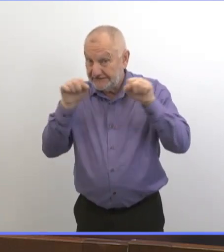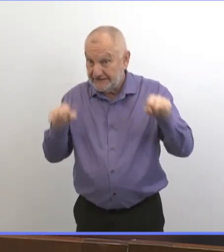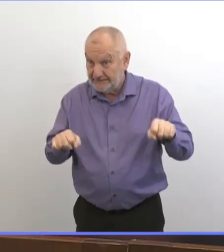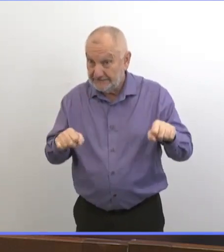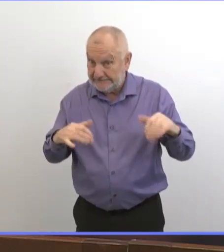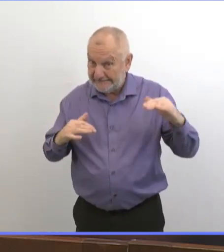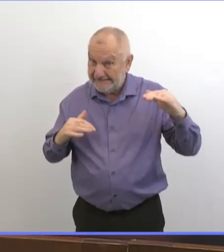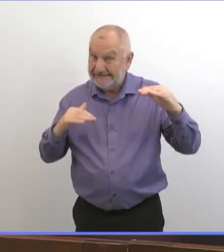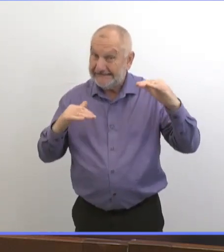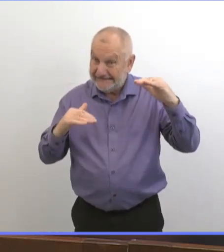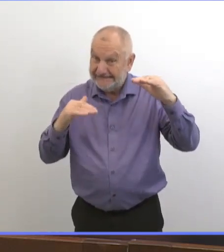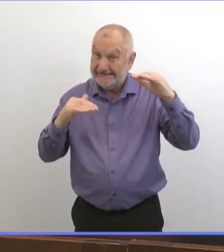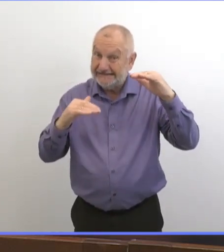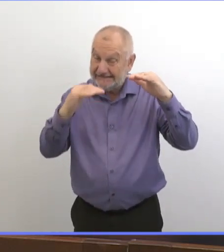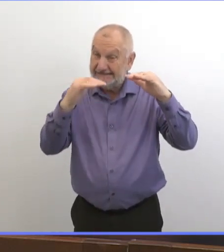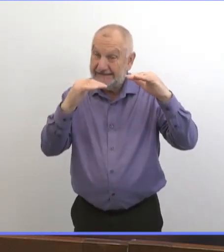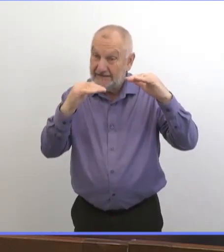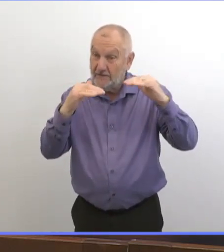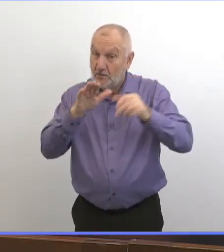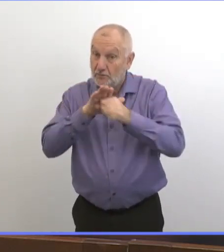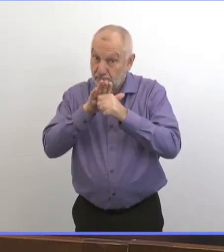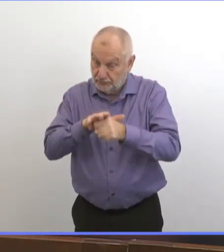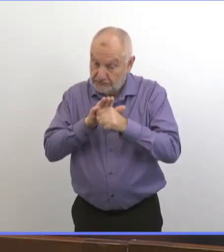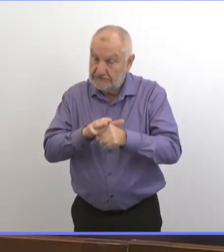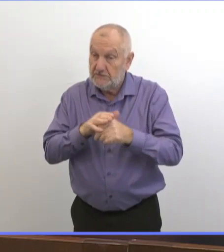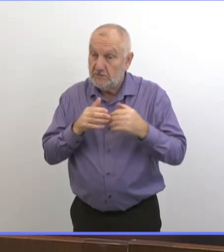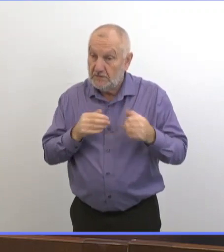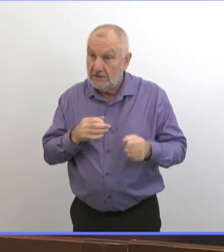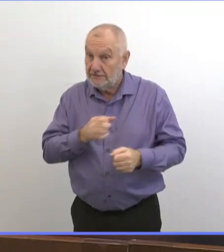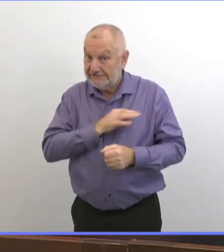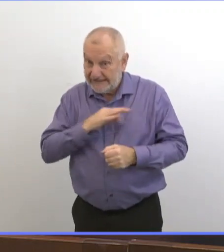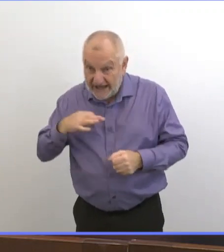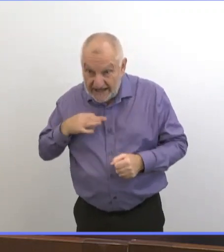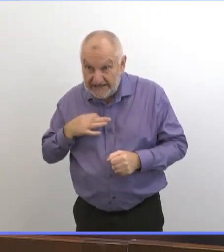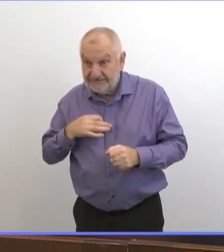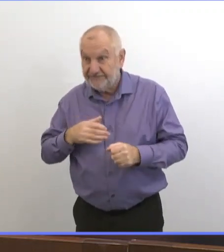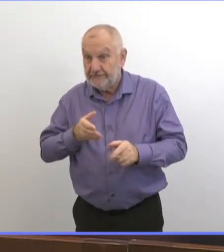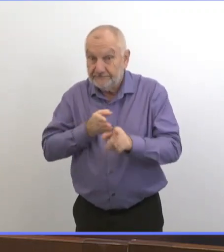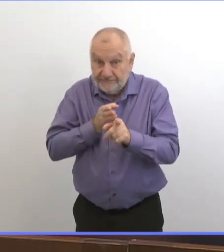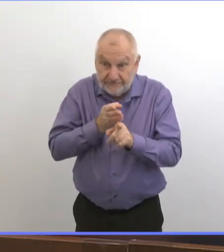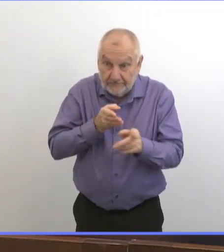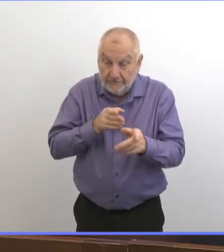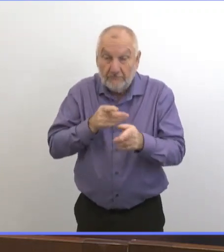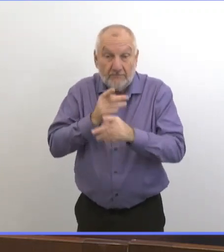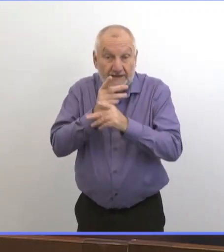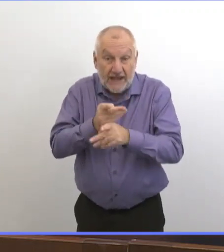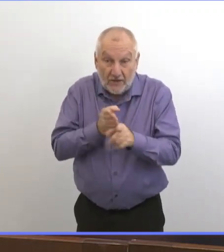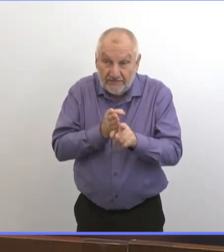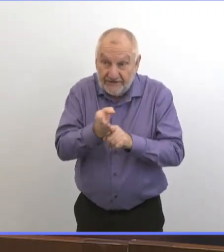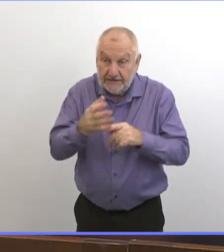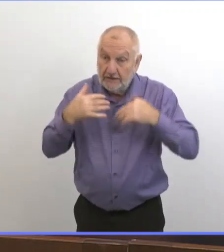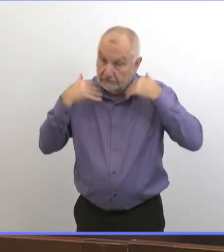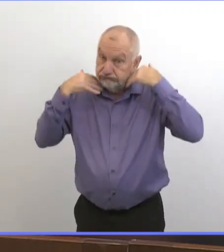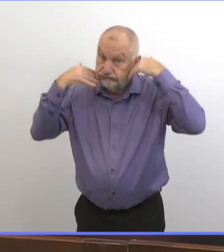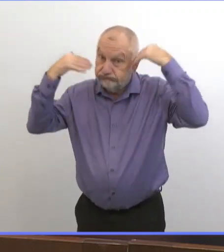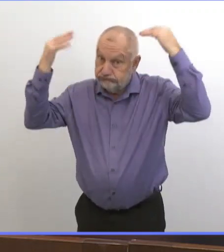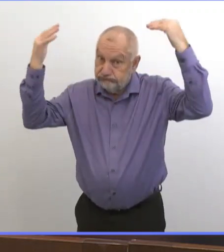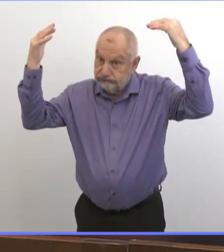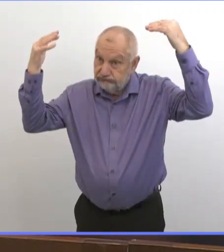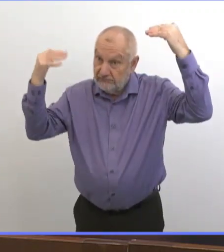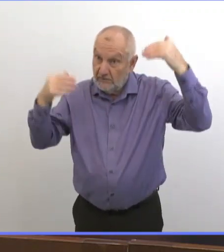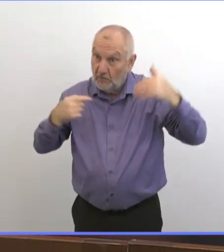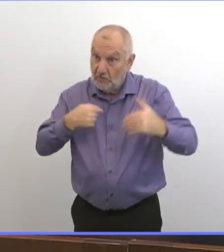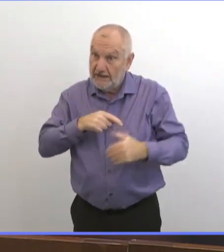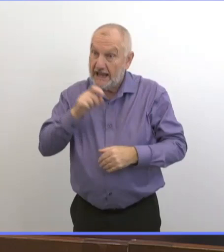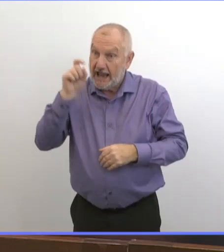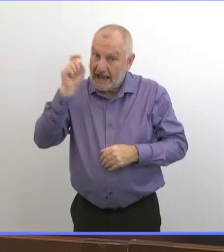ses limites. Les fournisseurs de services de soins de santé sont dépassés. Il faut changer les transmissions qu voit à l